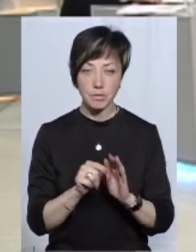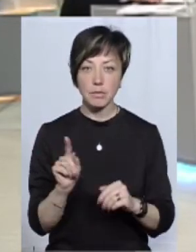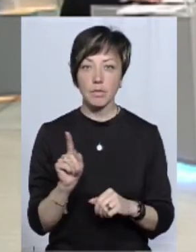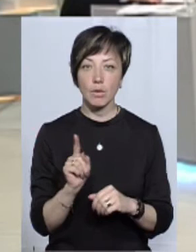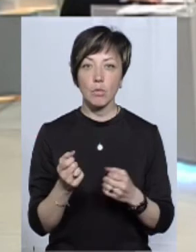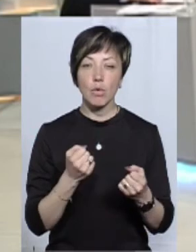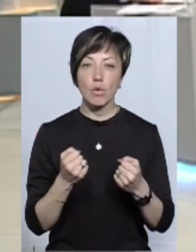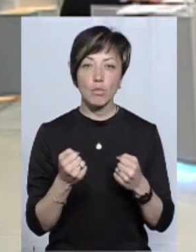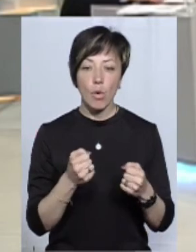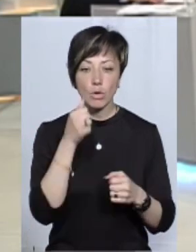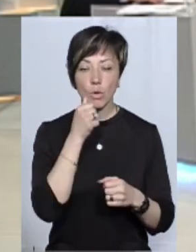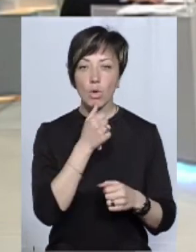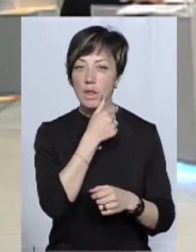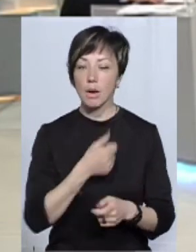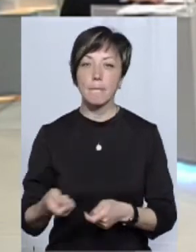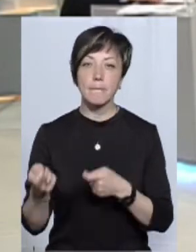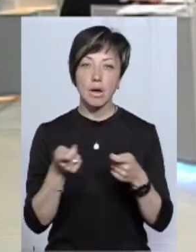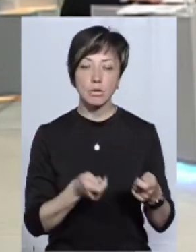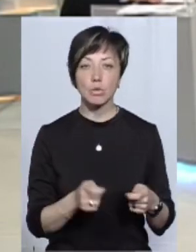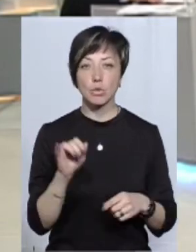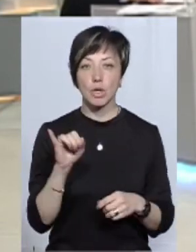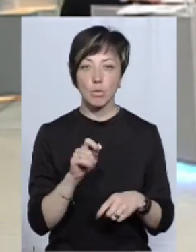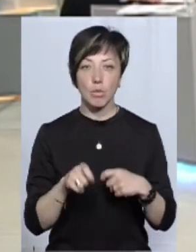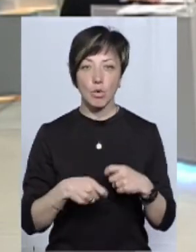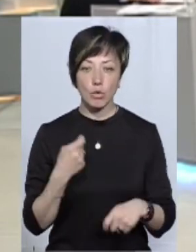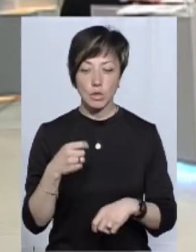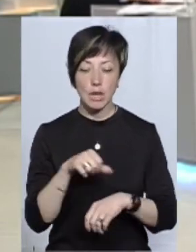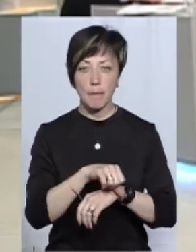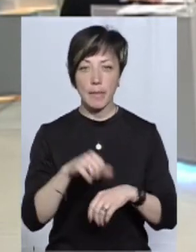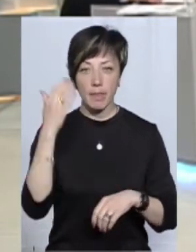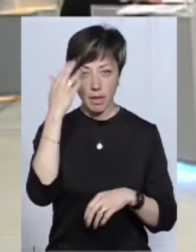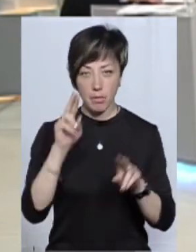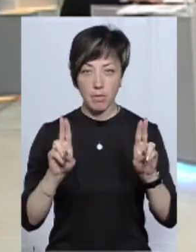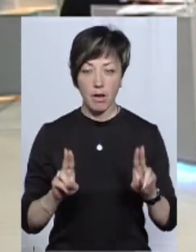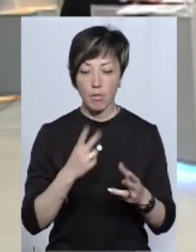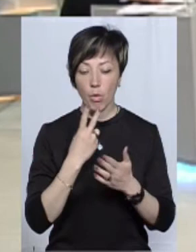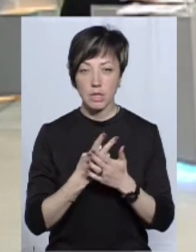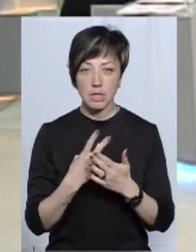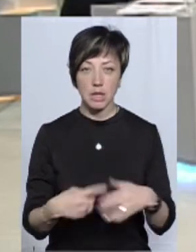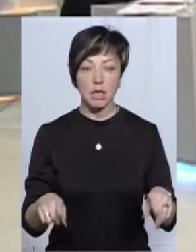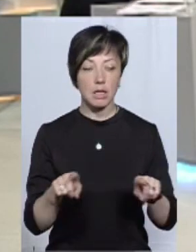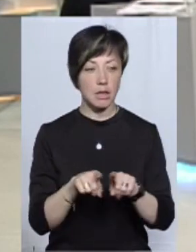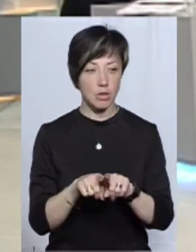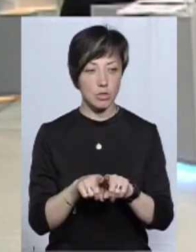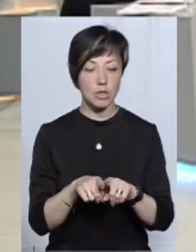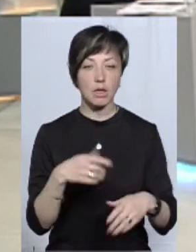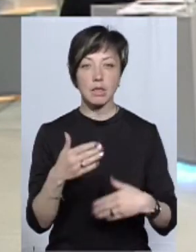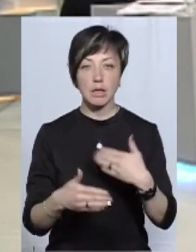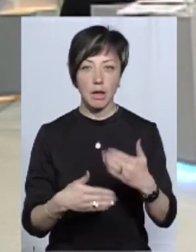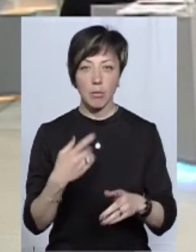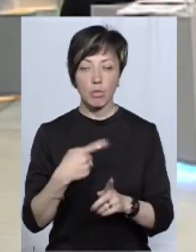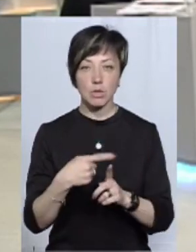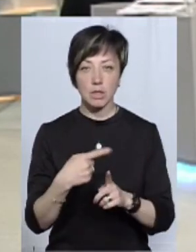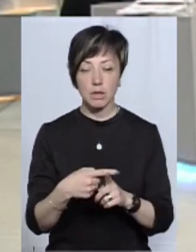боротьби з контрабандою і порушенням митних правил. Тут показники теж динаміка